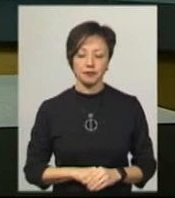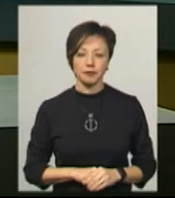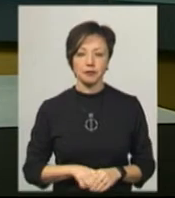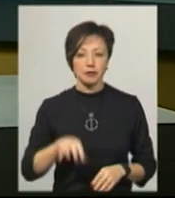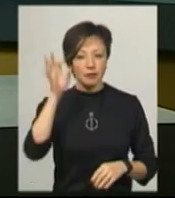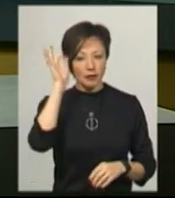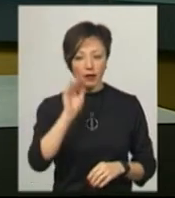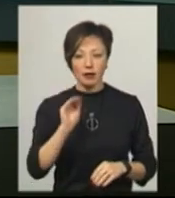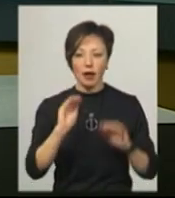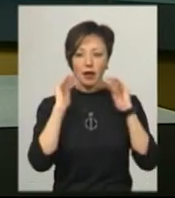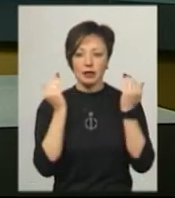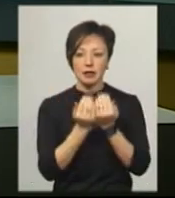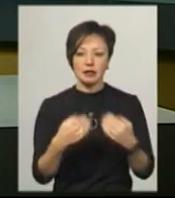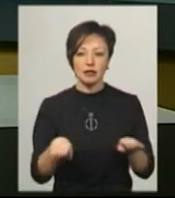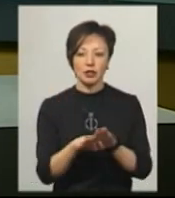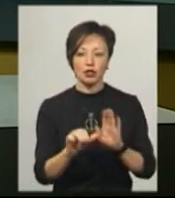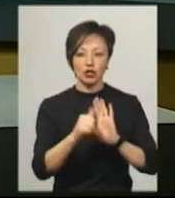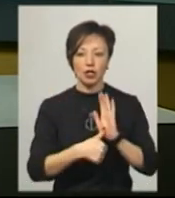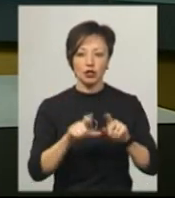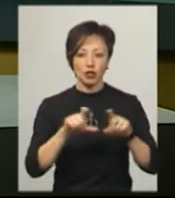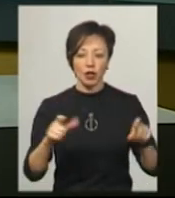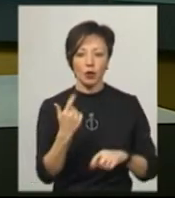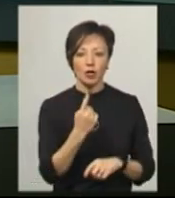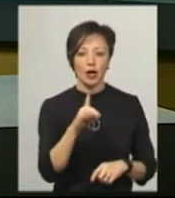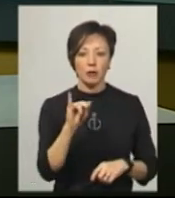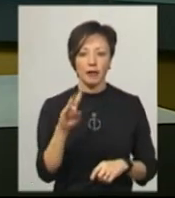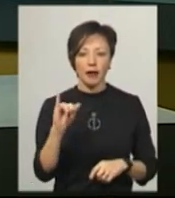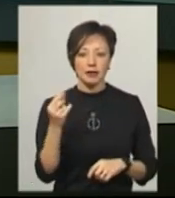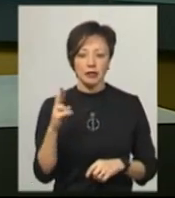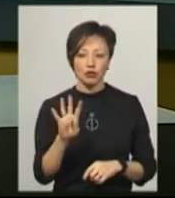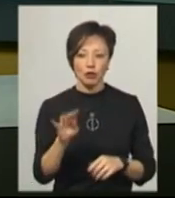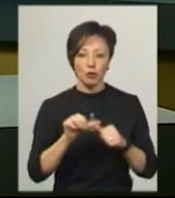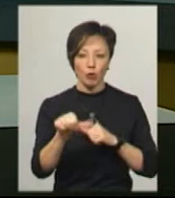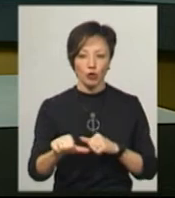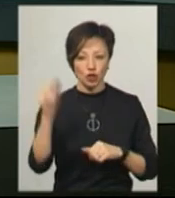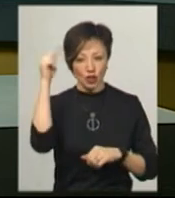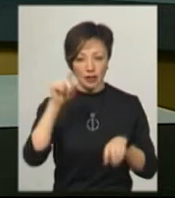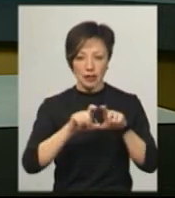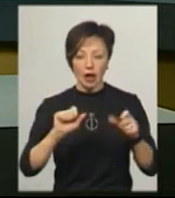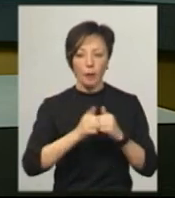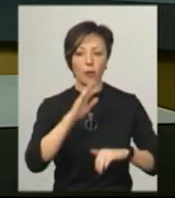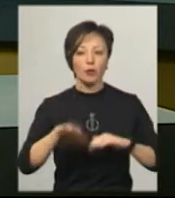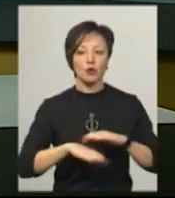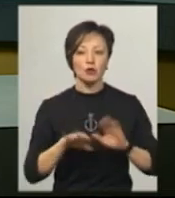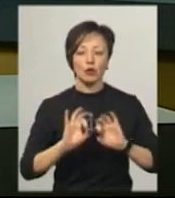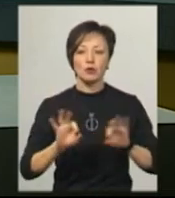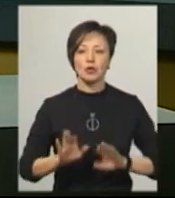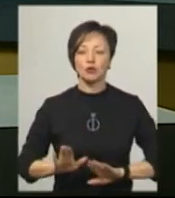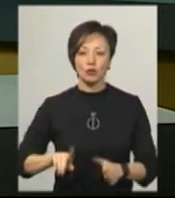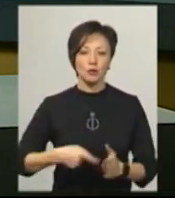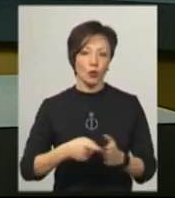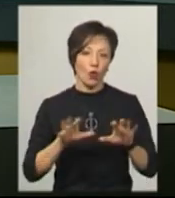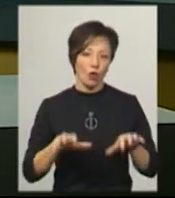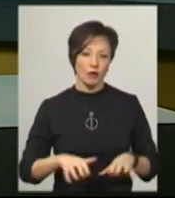Нагадаю, на карантин закрили 16 шкіл, одну гімназію та 4 позашкільні заклади в Кам'янці-Подільському. Про це розповів заступник